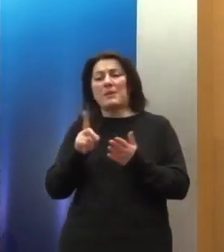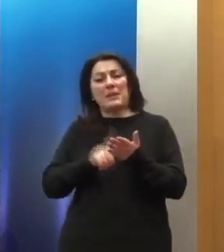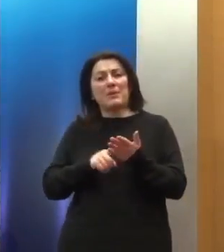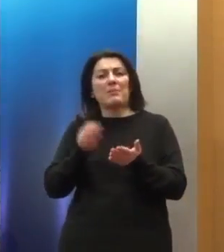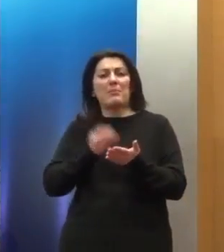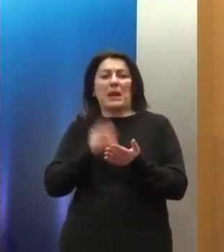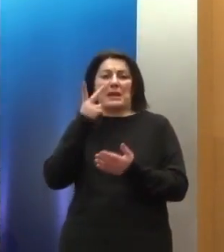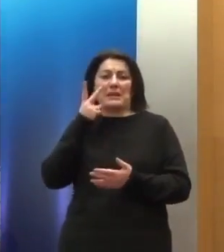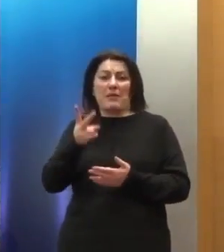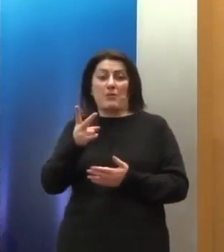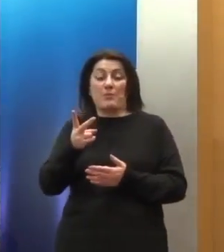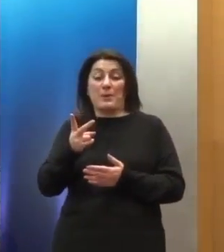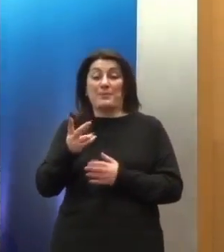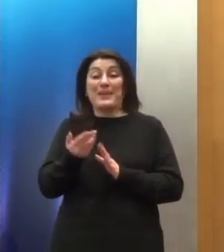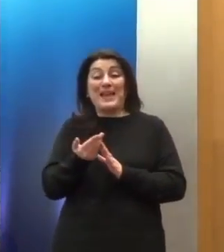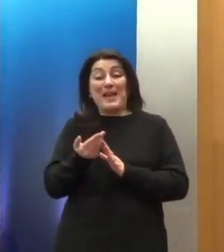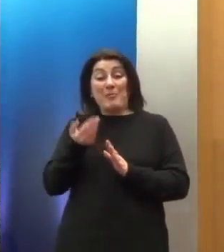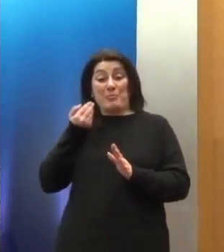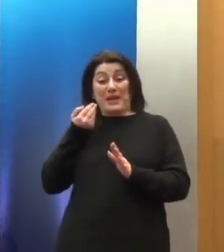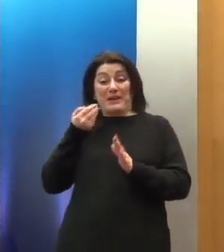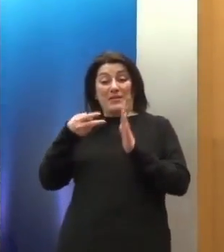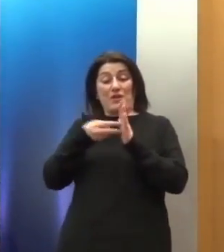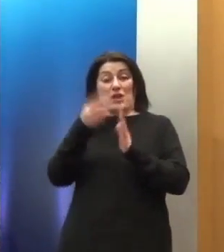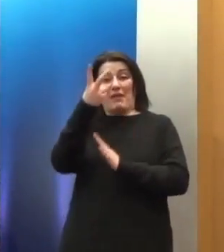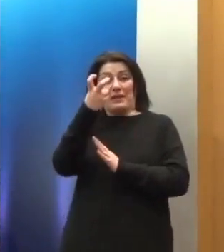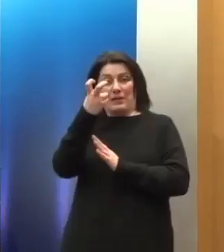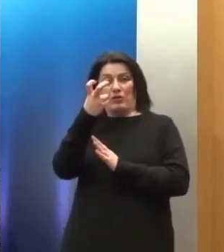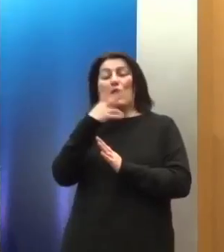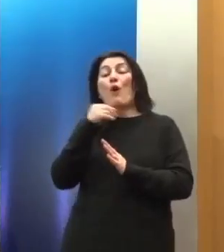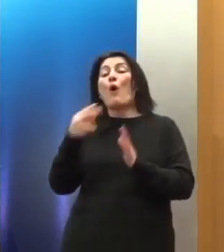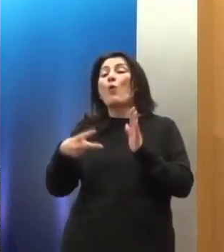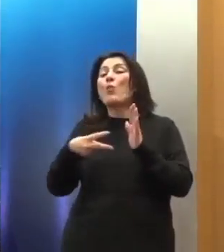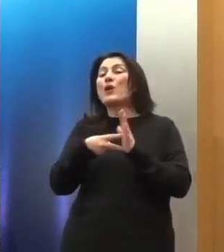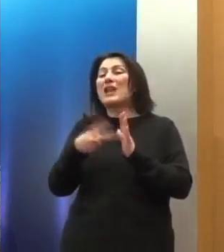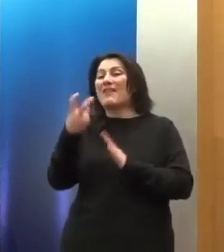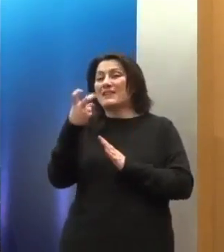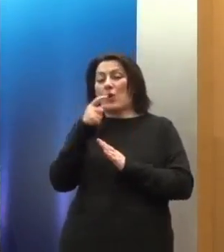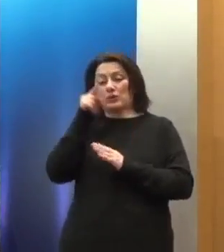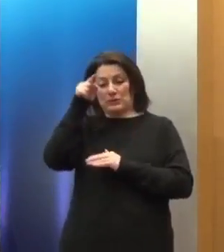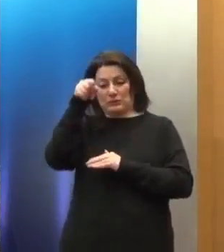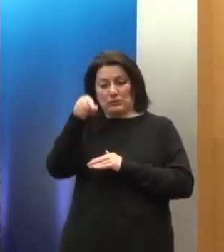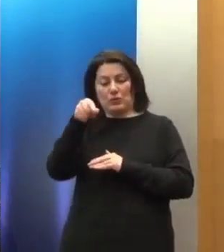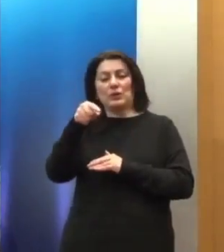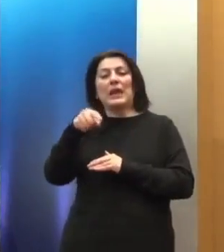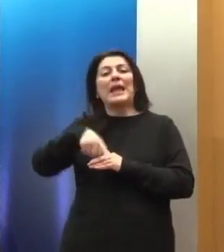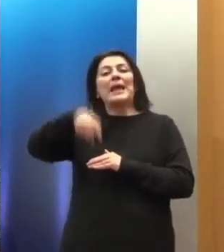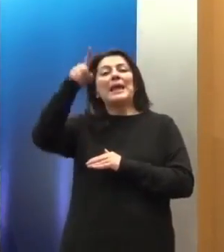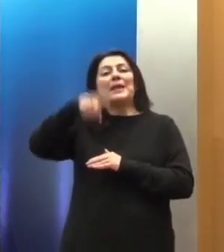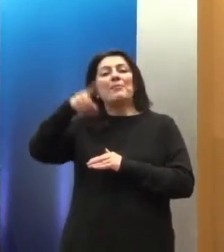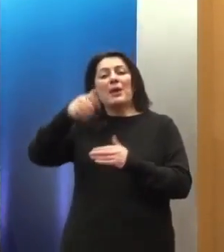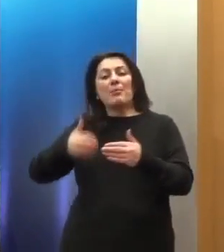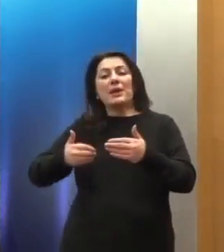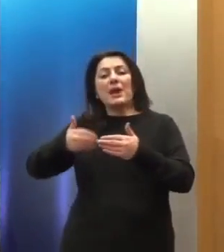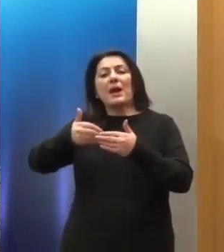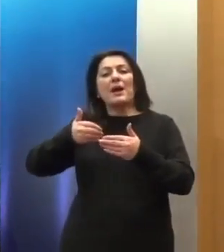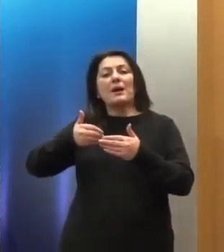και πριν το 2020 που θα είναι η επόμενη ημερομηνία προθεσμία για